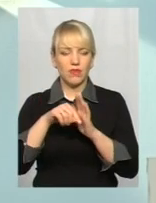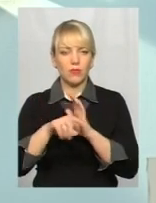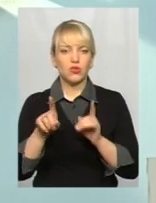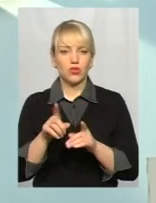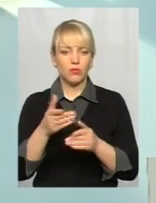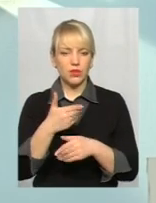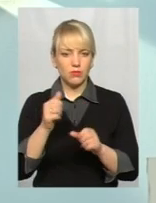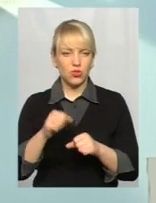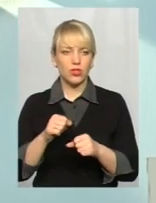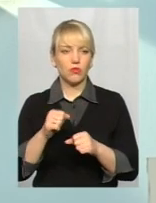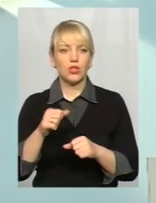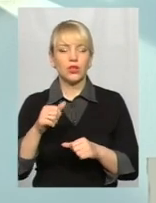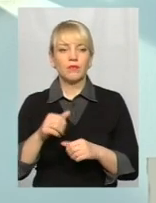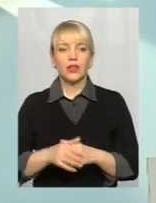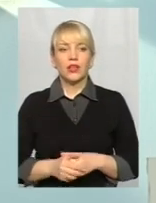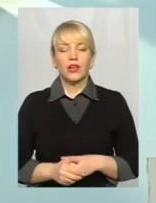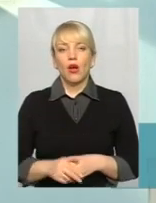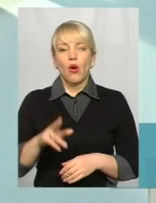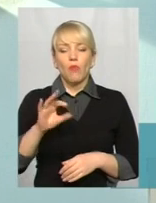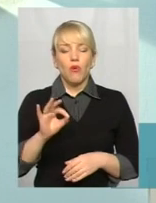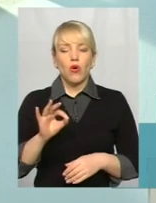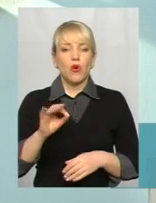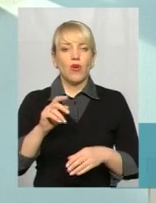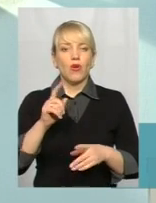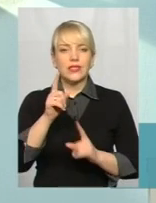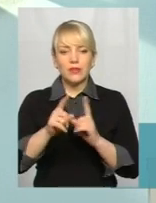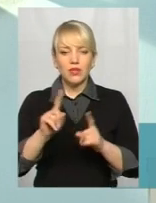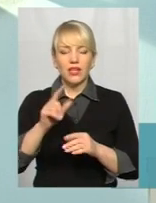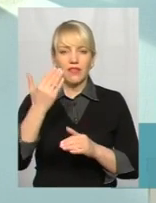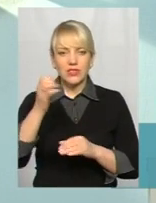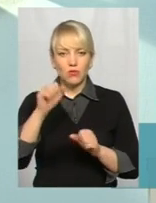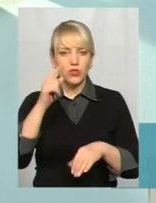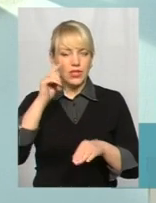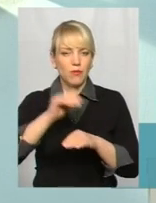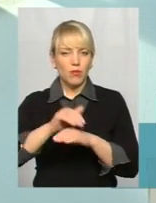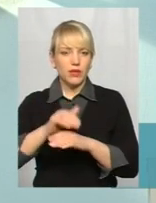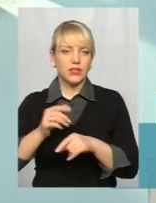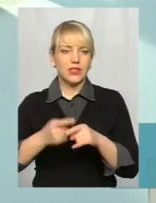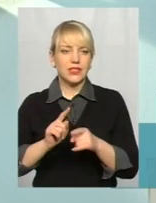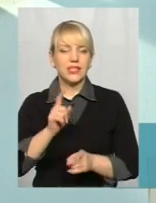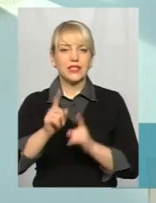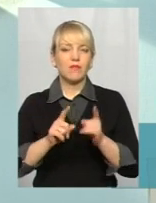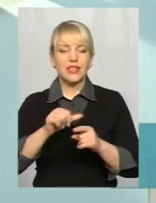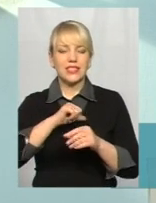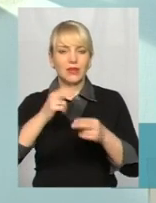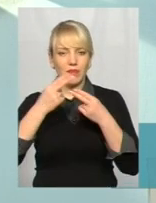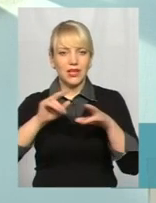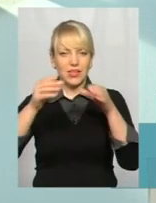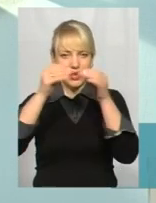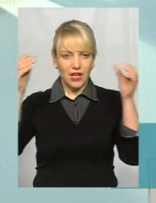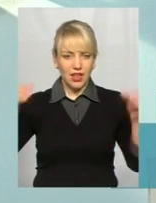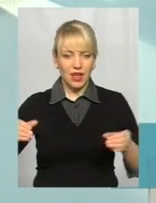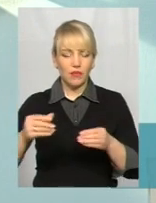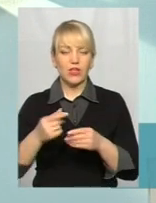зможемо помітити? По змінах суттєвих, які ви зможете помітити, це в більшості буде зміна цих рекламних конструкцій. Тому що в